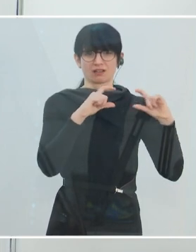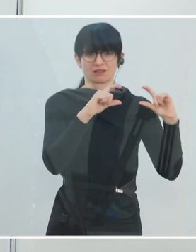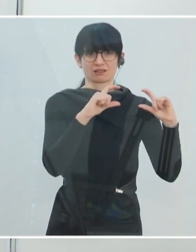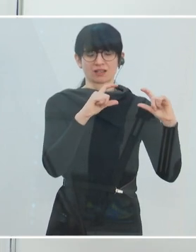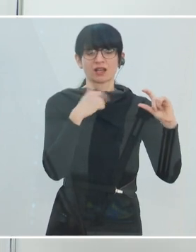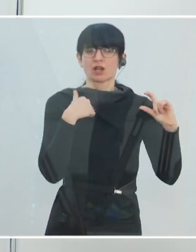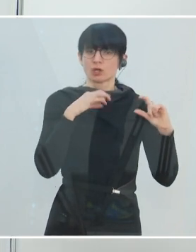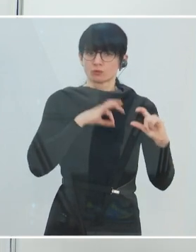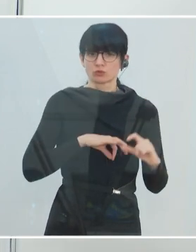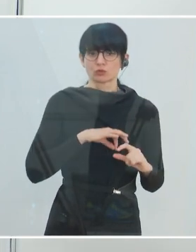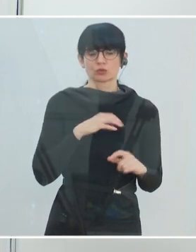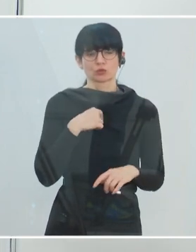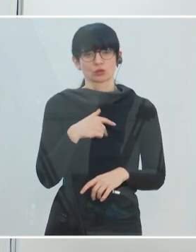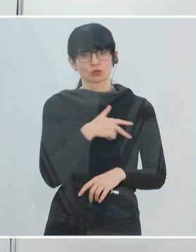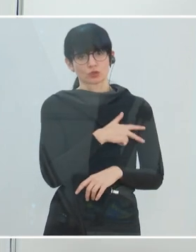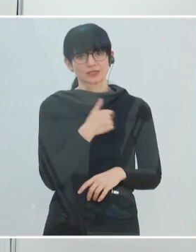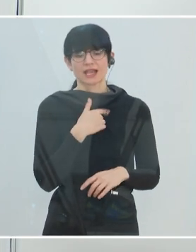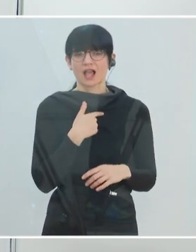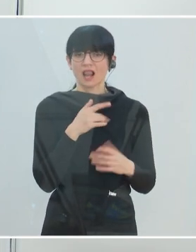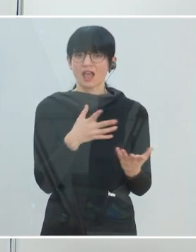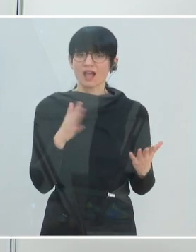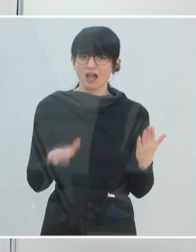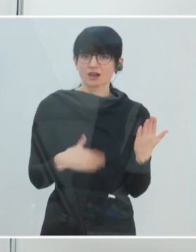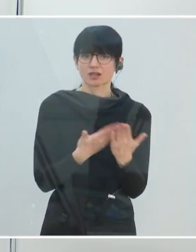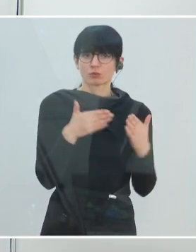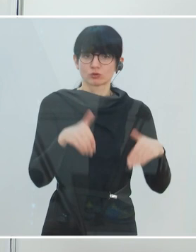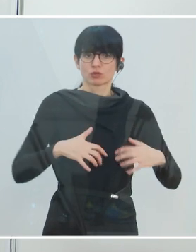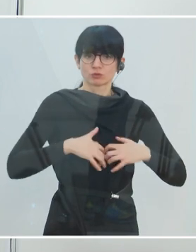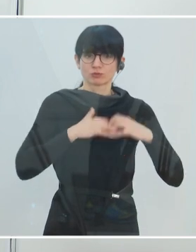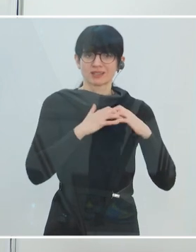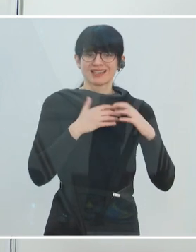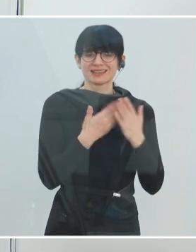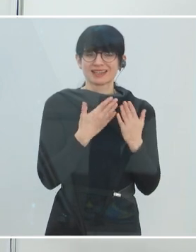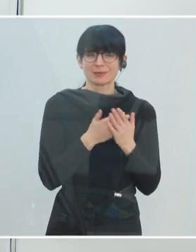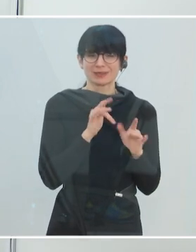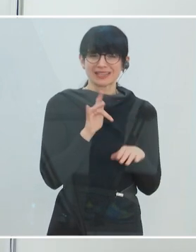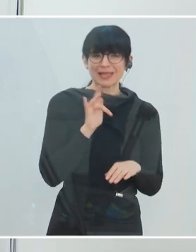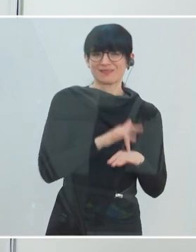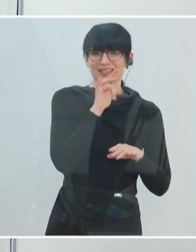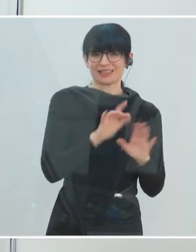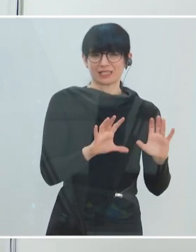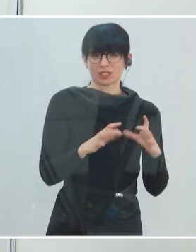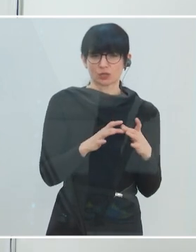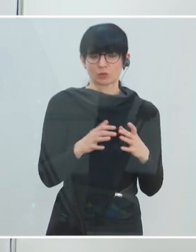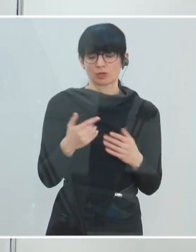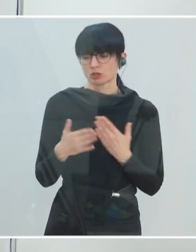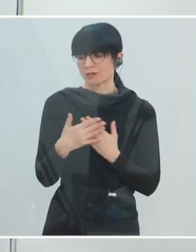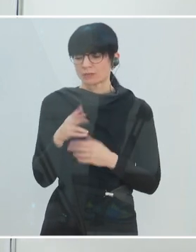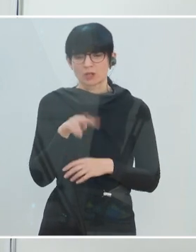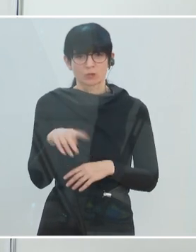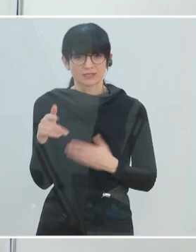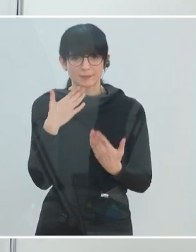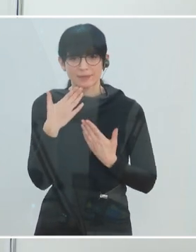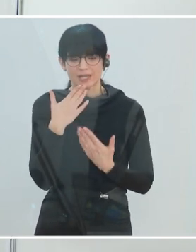psychosozialer Natur, meistens multiprofessionelle Angebote für diese vulnerablen Gruppen. Das heißt, es kann jetzt zum Beispiel eine WhatsApp-Beratung